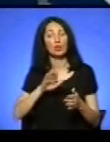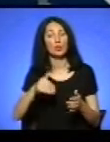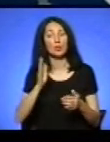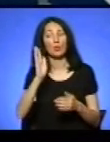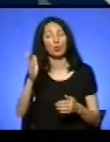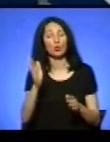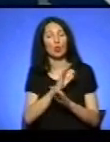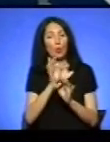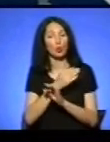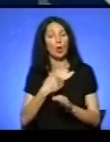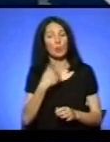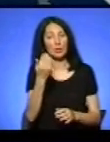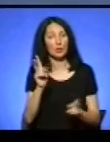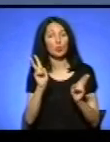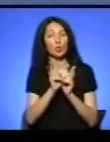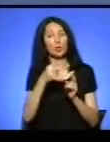побачимось о 20.40.